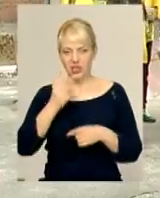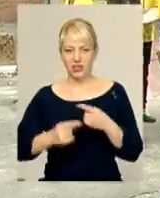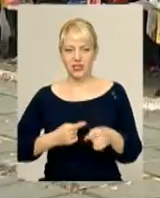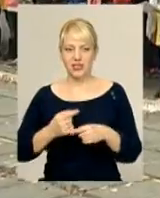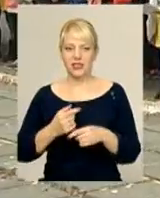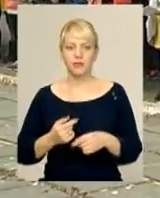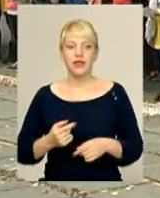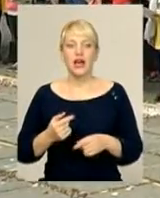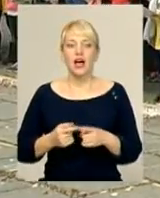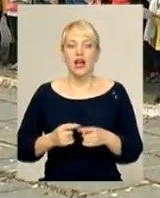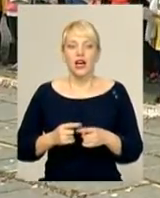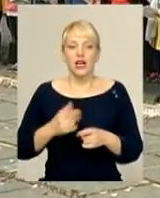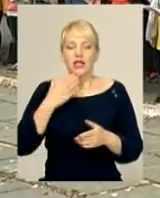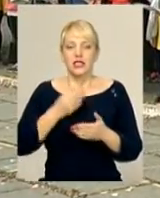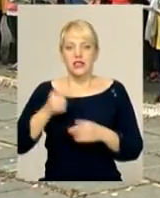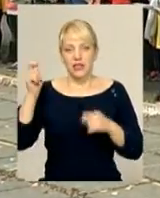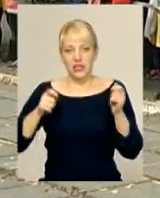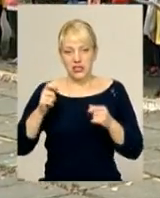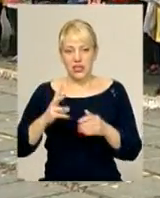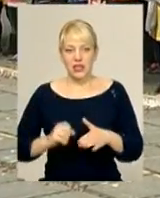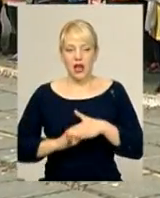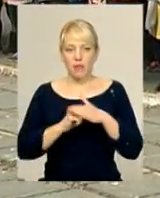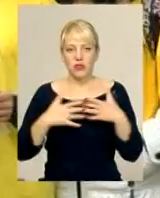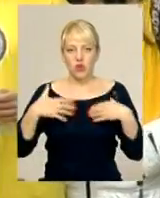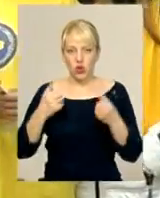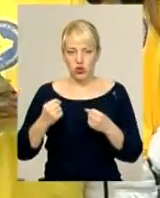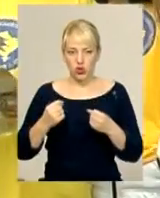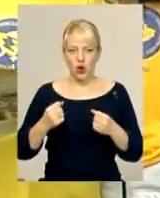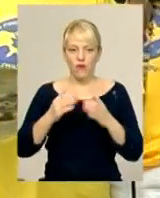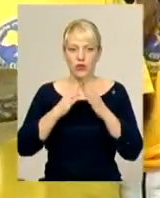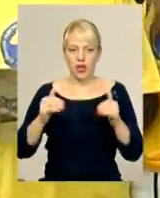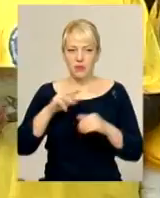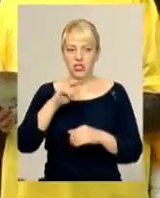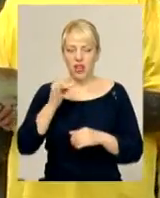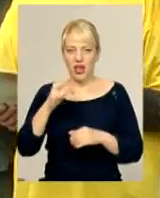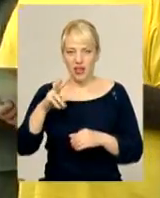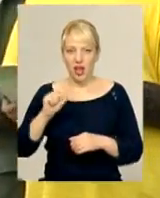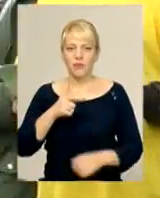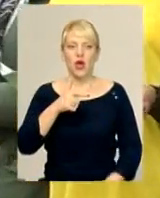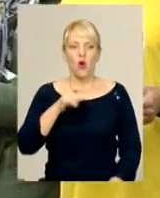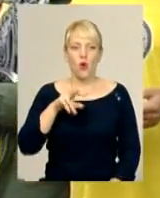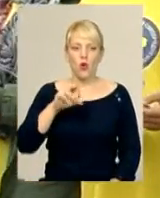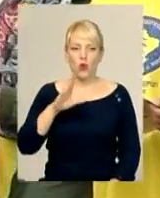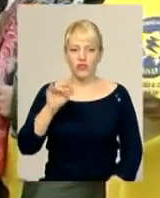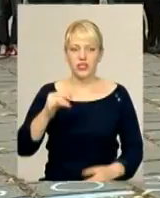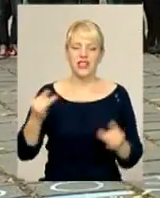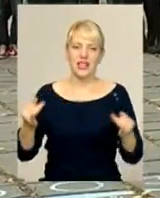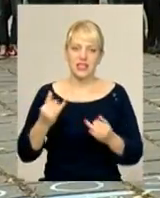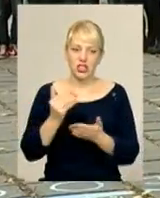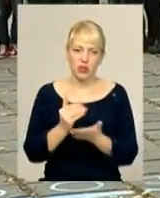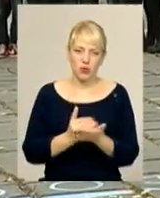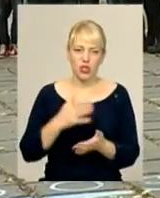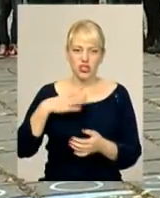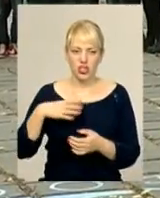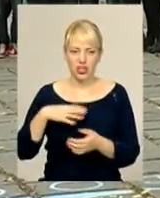звичаї. Свізліт «Сокол» проводить на базі оздоровчого табору «Чайка» у селі Головчинці Литичинського району. Насичена та цікава програма